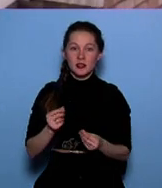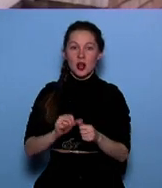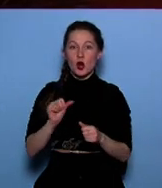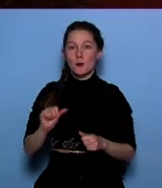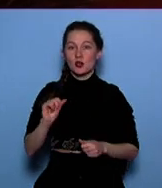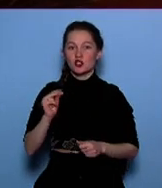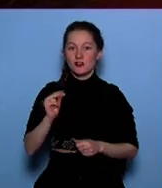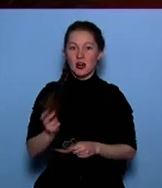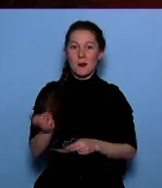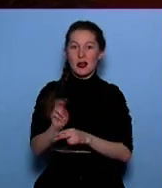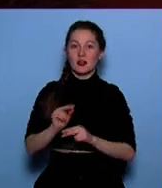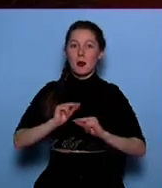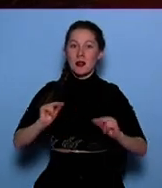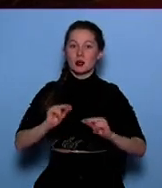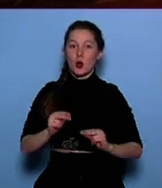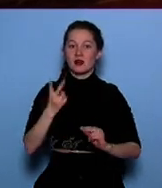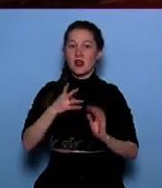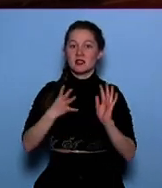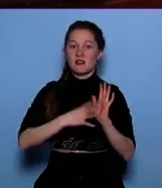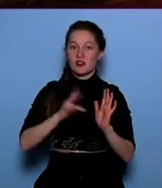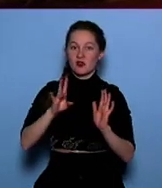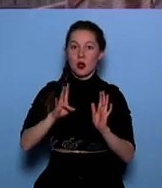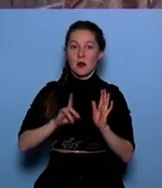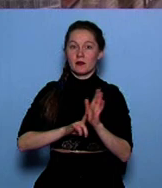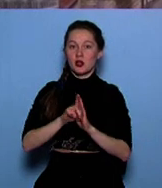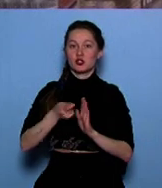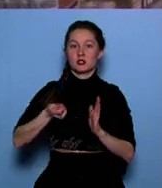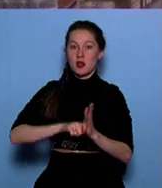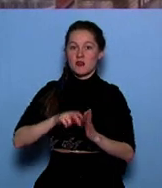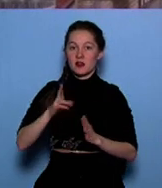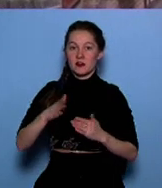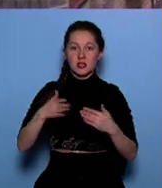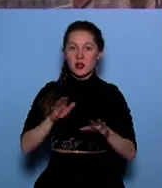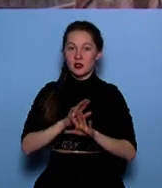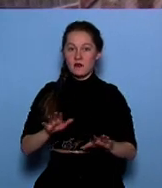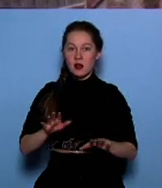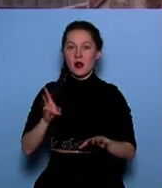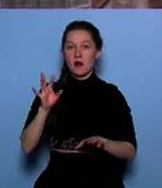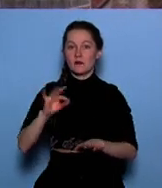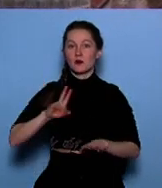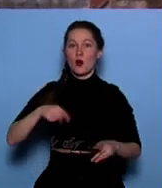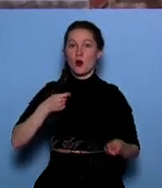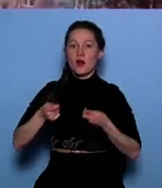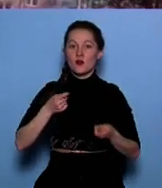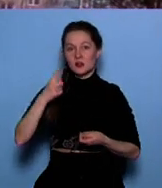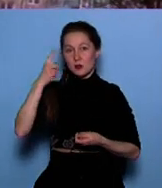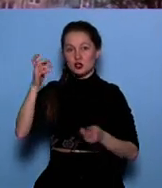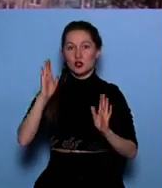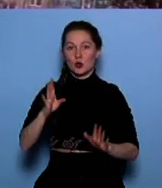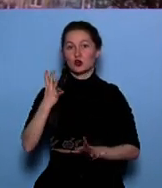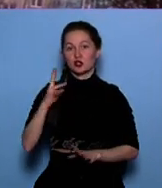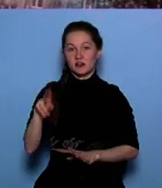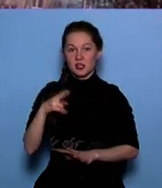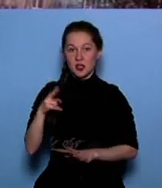педагоги. С 29 ноября квартиру им никто не открывал. Однако руководство школы они поставили в известность только 4 декабря.